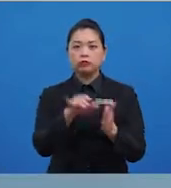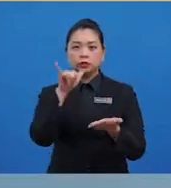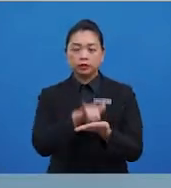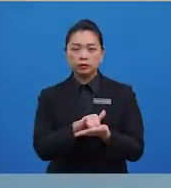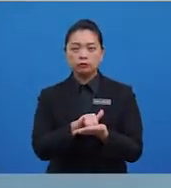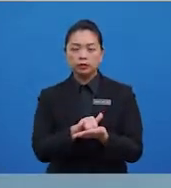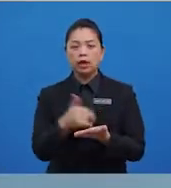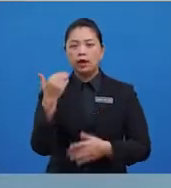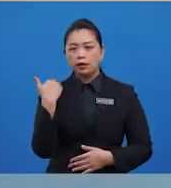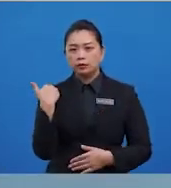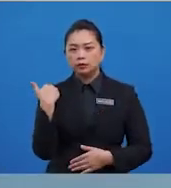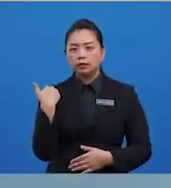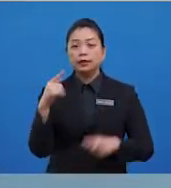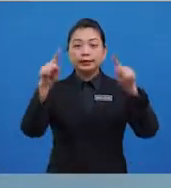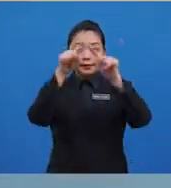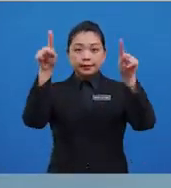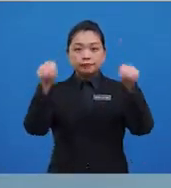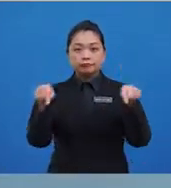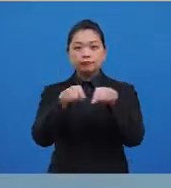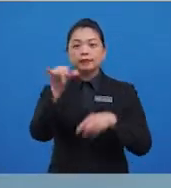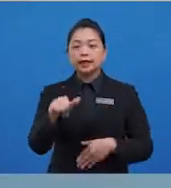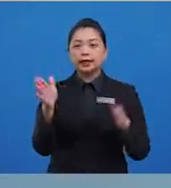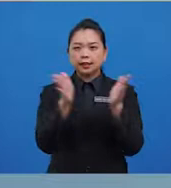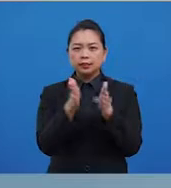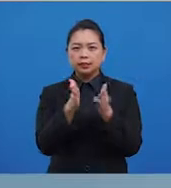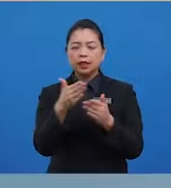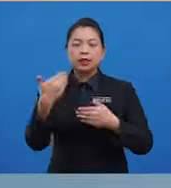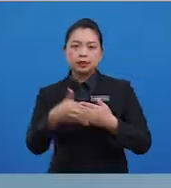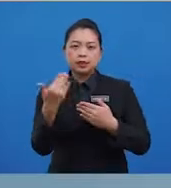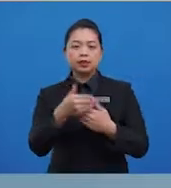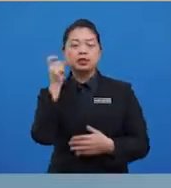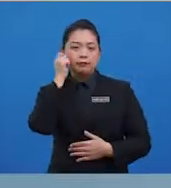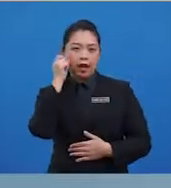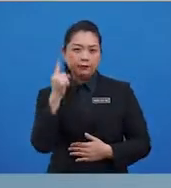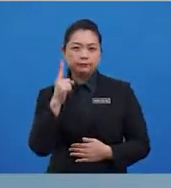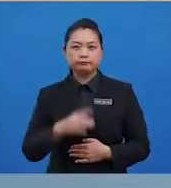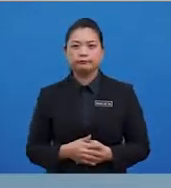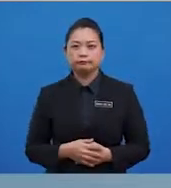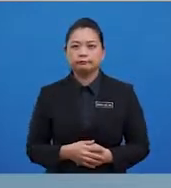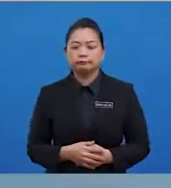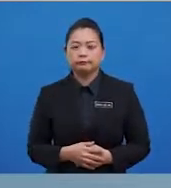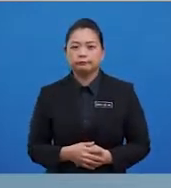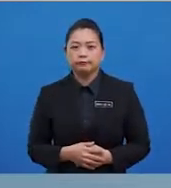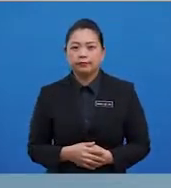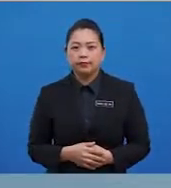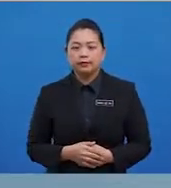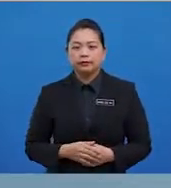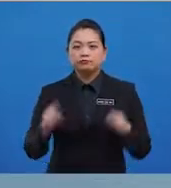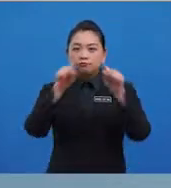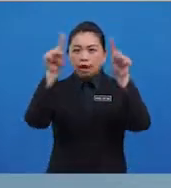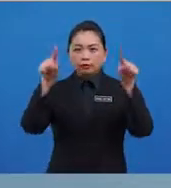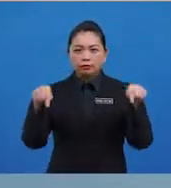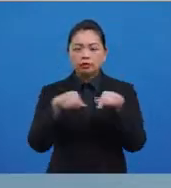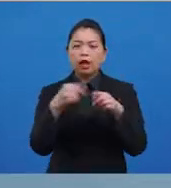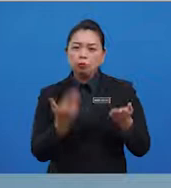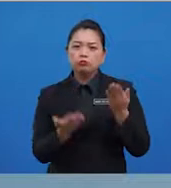merupakan set data yang kecil dan mudah difahami. Data mungkin